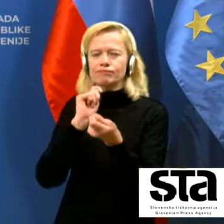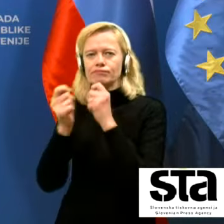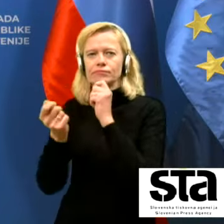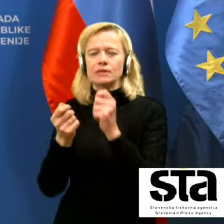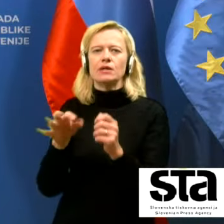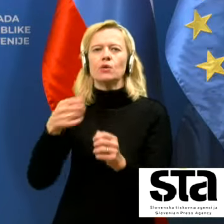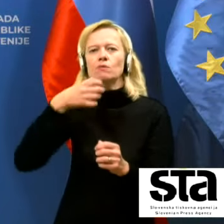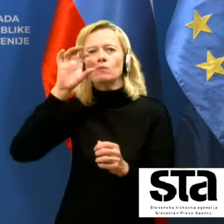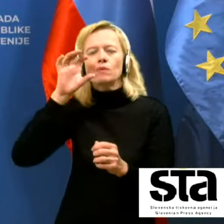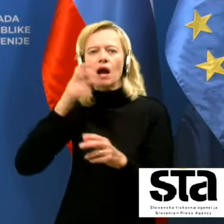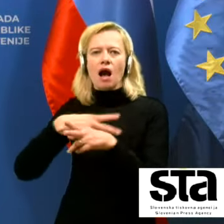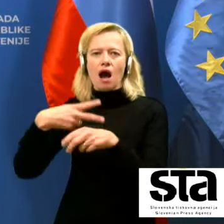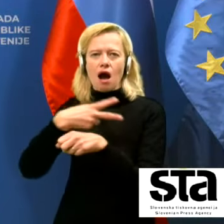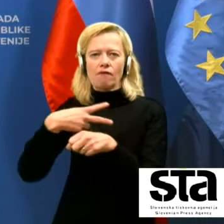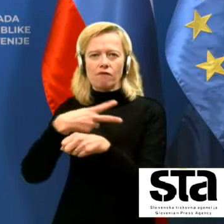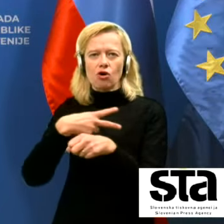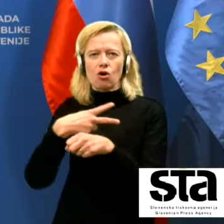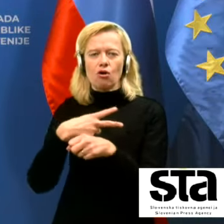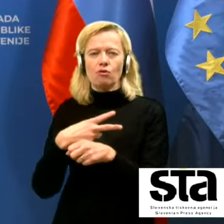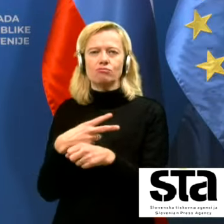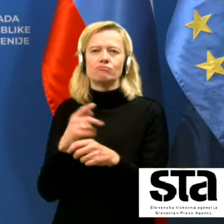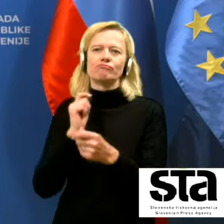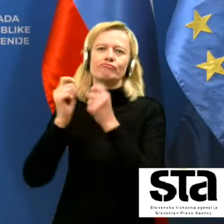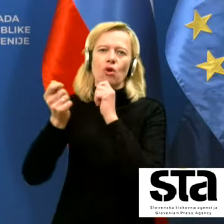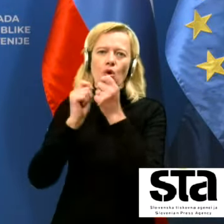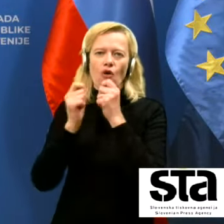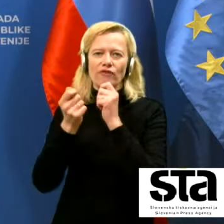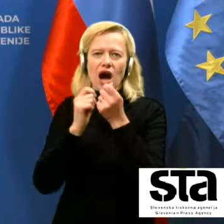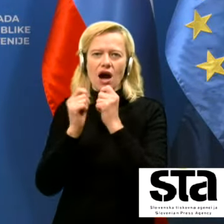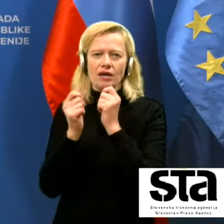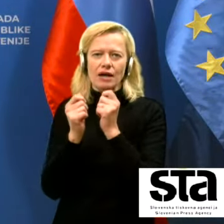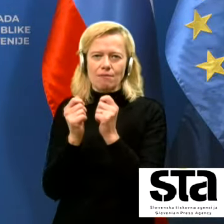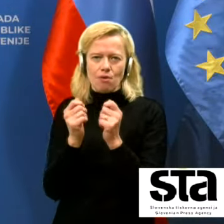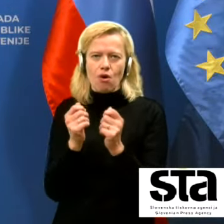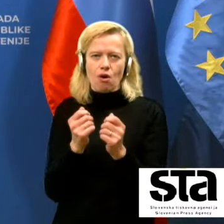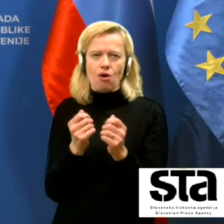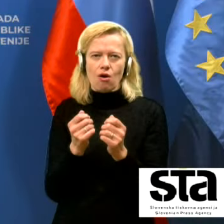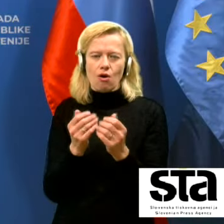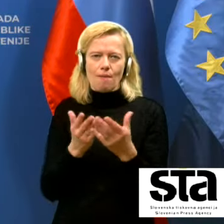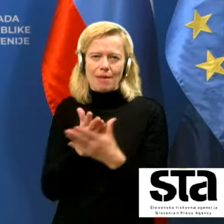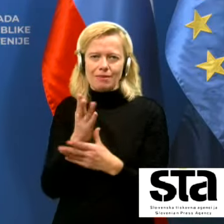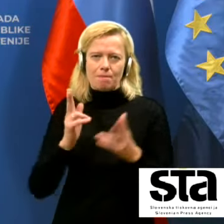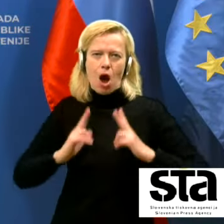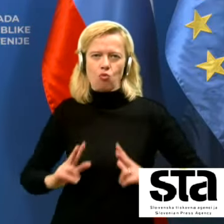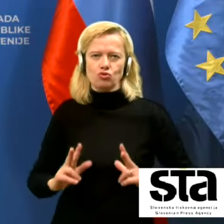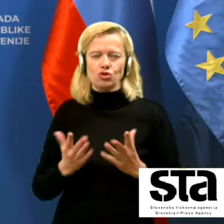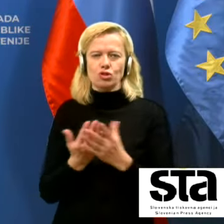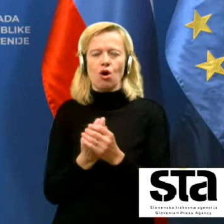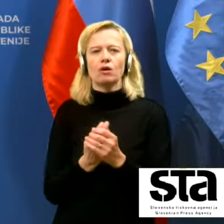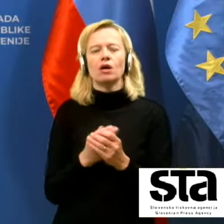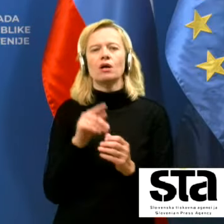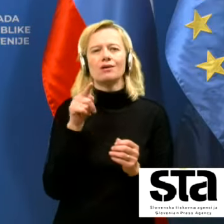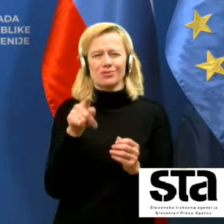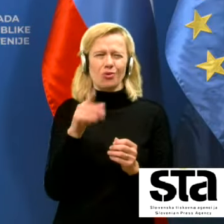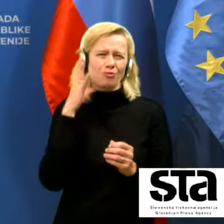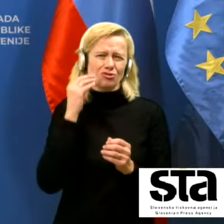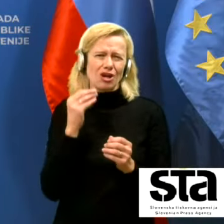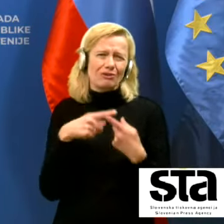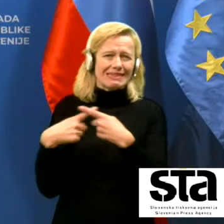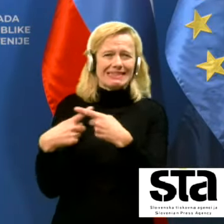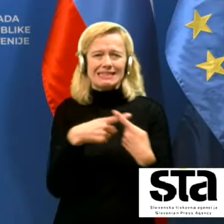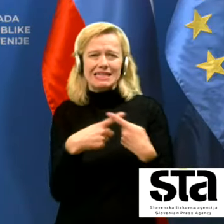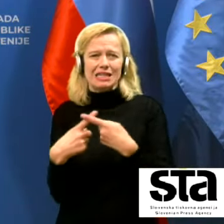spijamo kavo, ko se pogovarjamo, predno nadaljujemo s svojim delom. In to so običajno tiste kritične